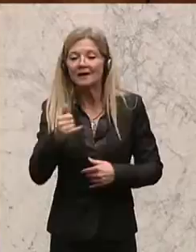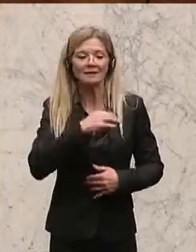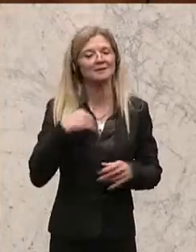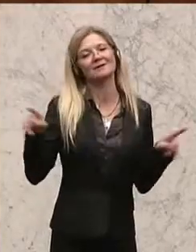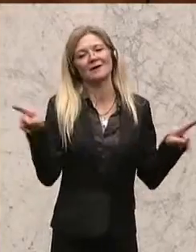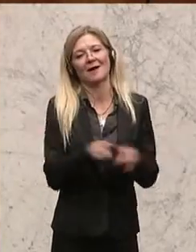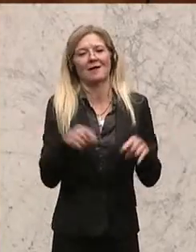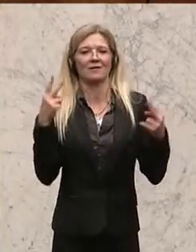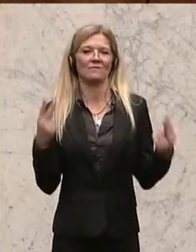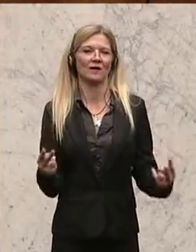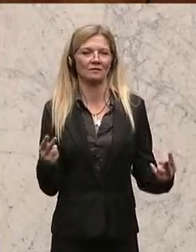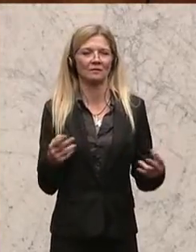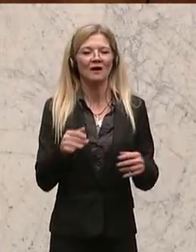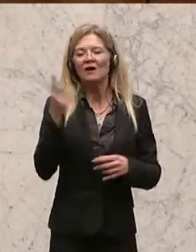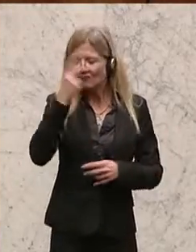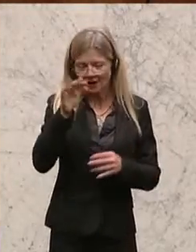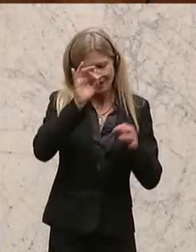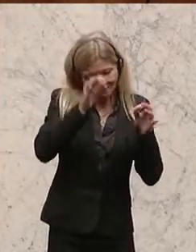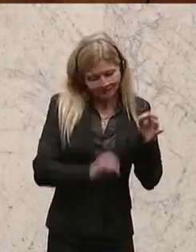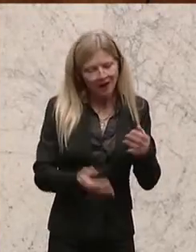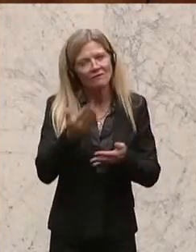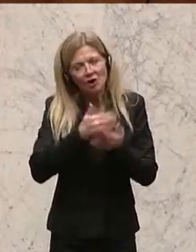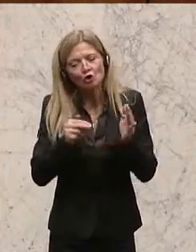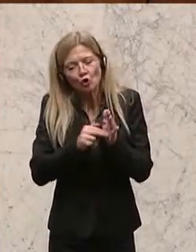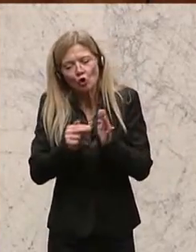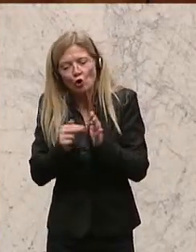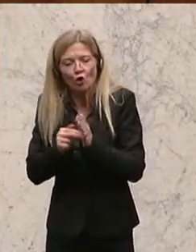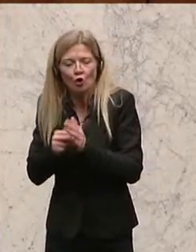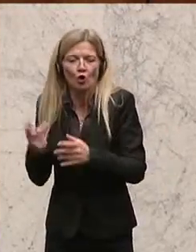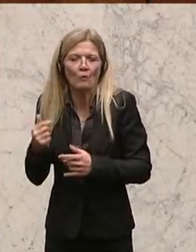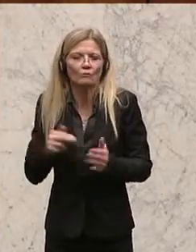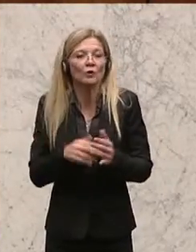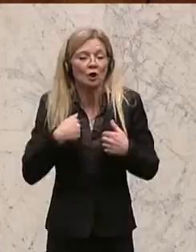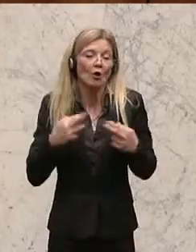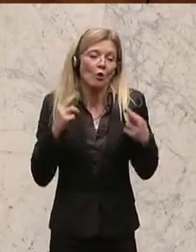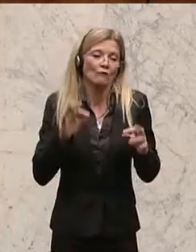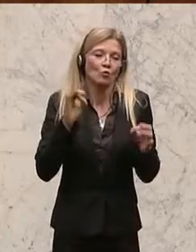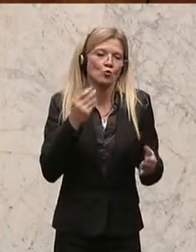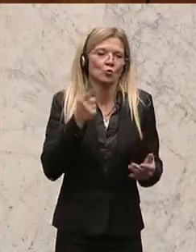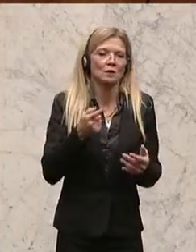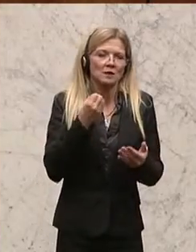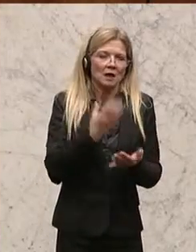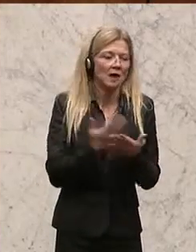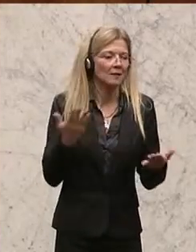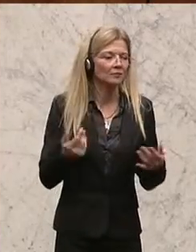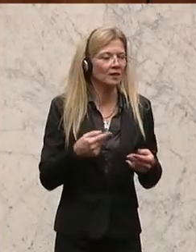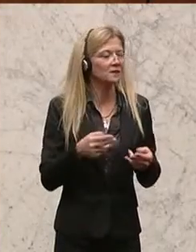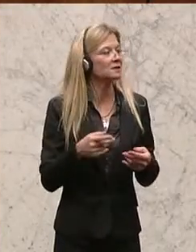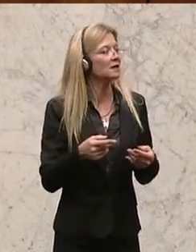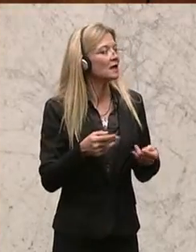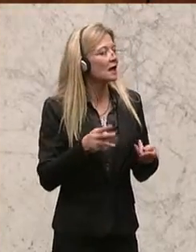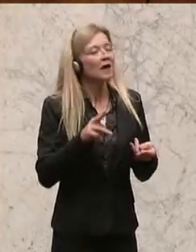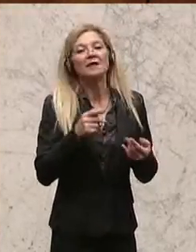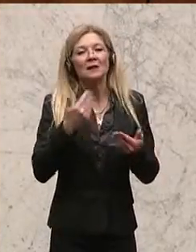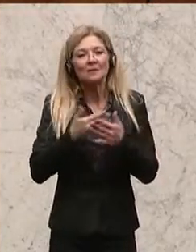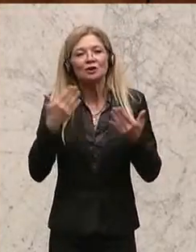Detailverhandlungen das ja geben und ich hoffe, dass es hier zu einem guten Ende kommt, dass wirklich das herauskommt, was Sie oft auch unter Verteilungsgerechtigkeit